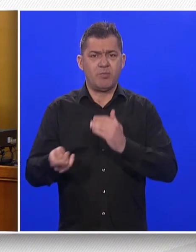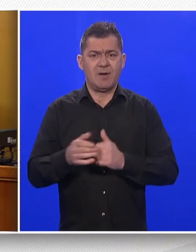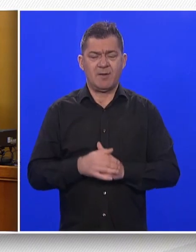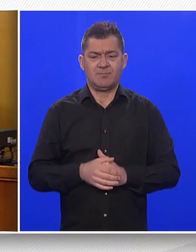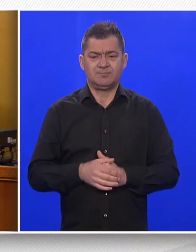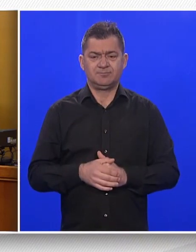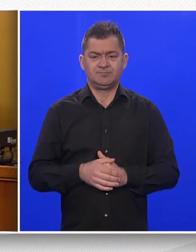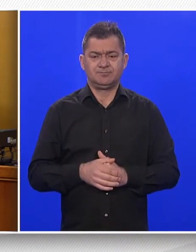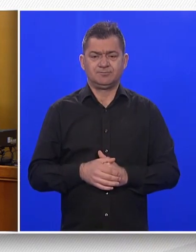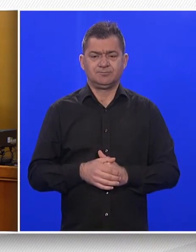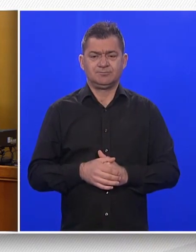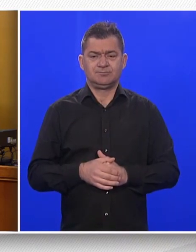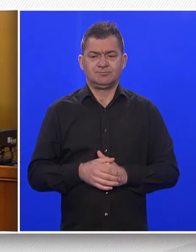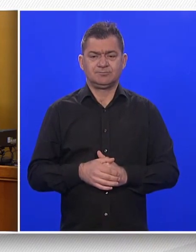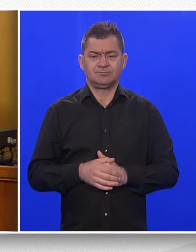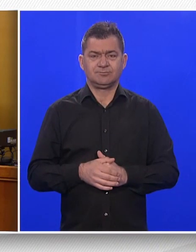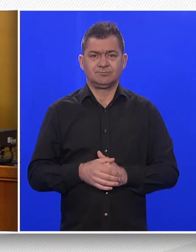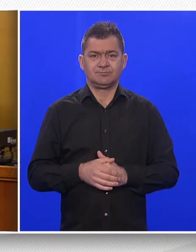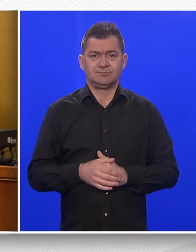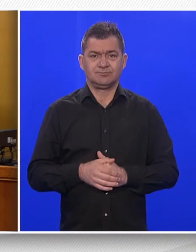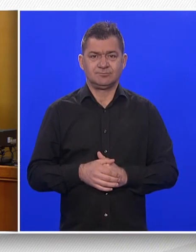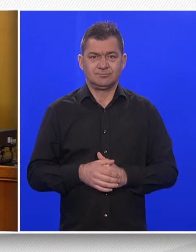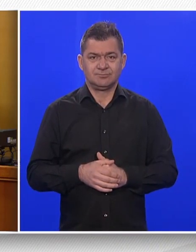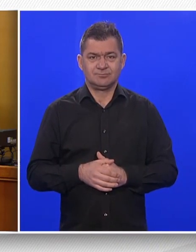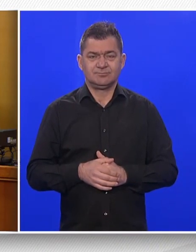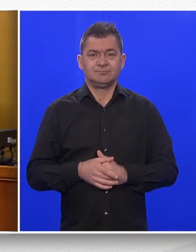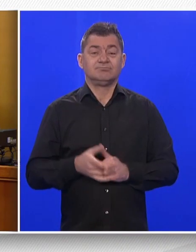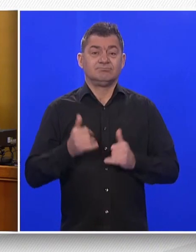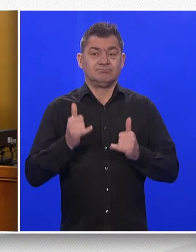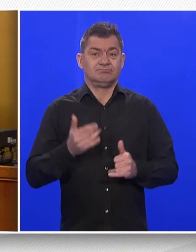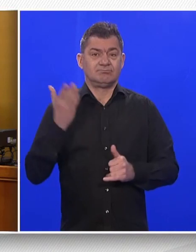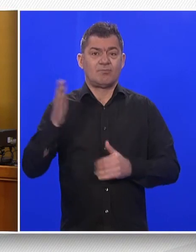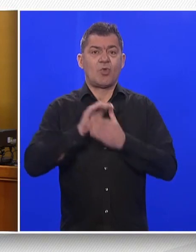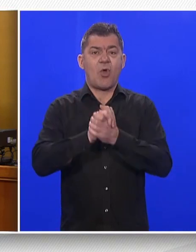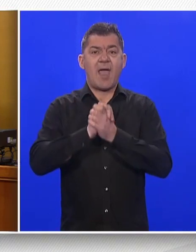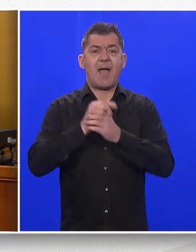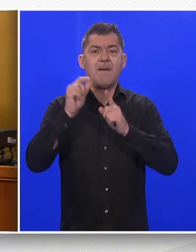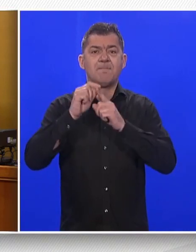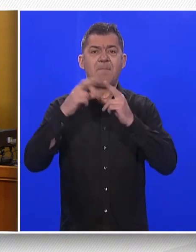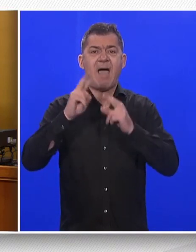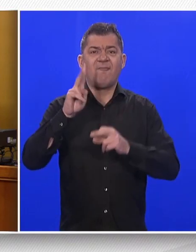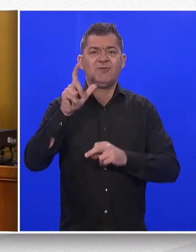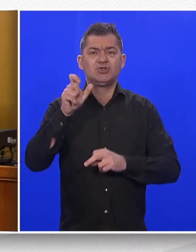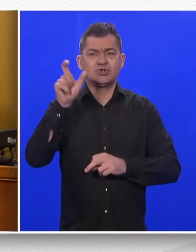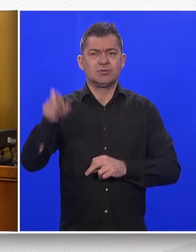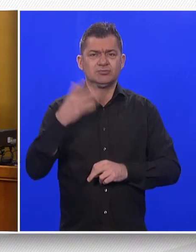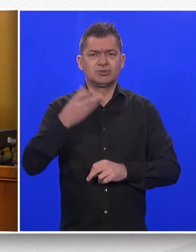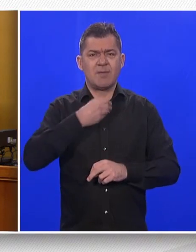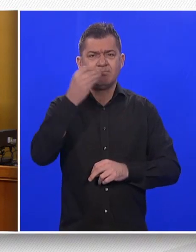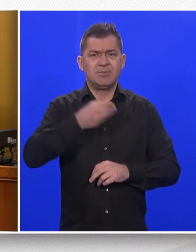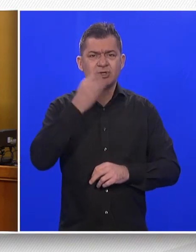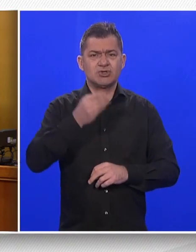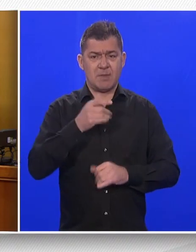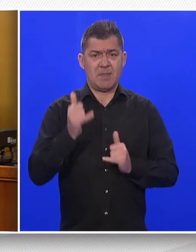tu dolazimo i do onoga što je kolega Pavić spomenjao, ako se ne varamo, to je činjenica da u